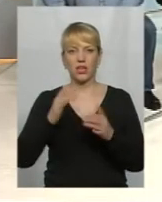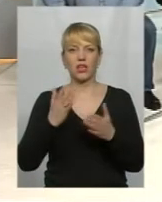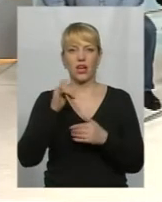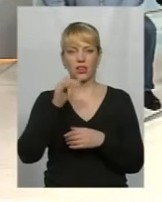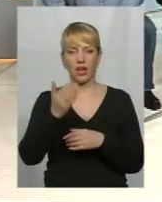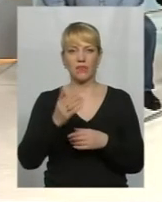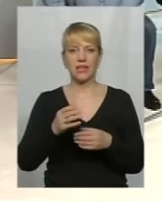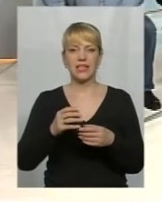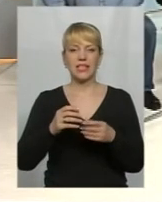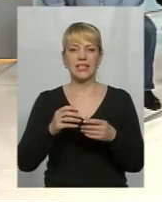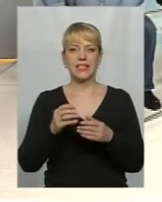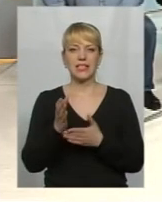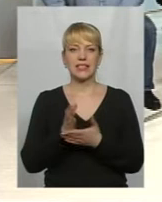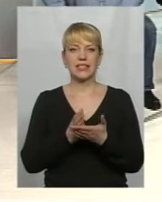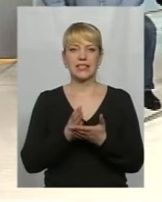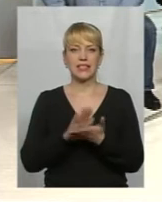Повідіть, будь ласка, нам пана Сергія.